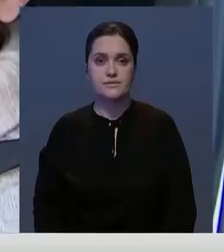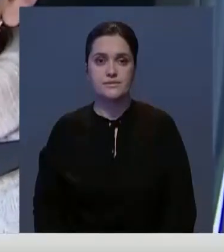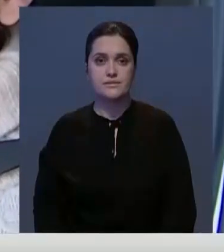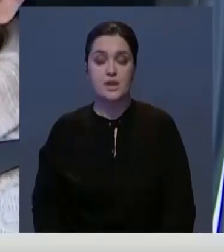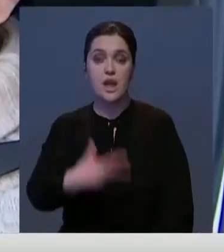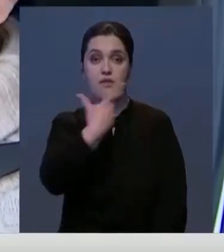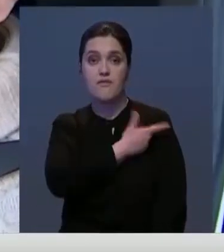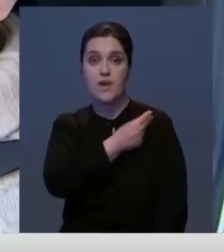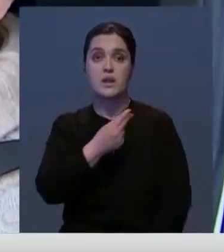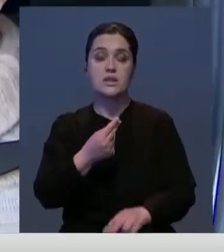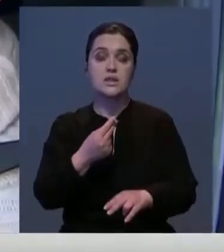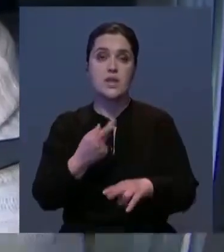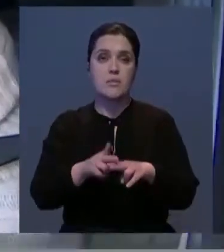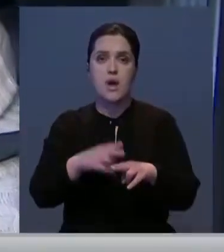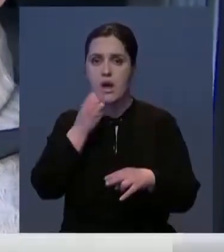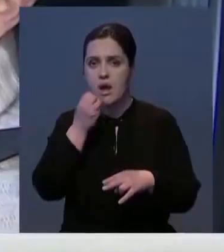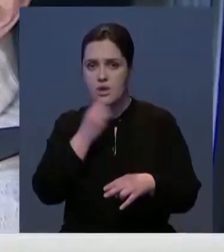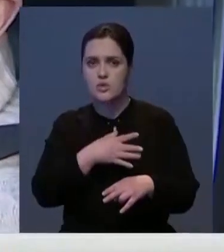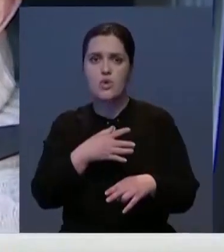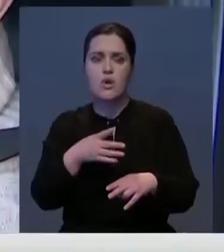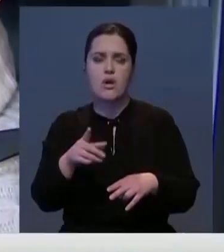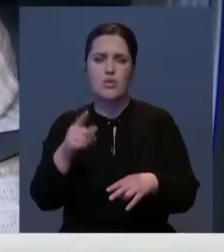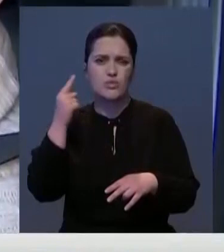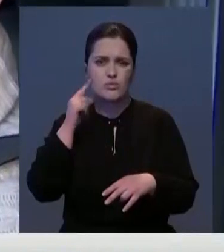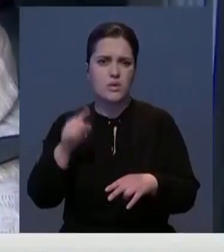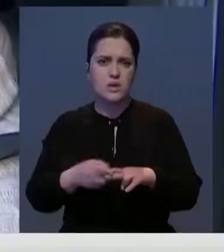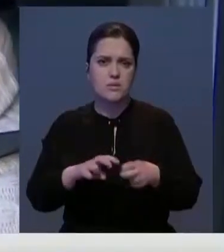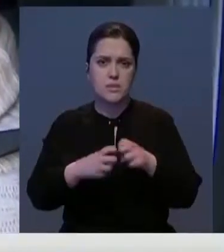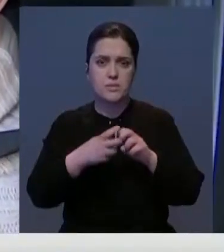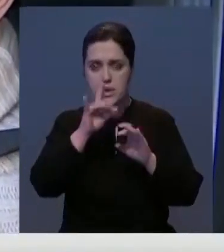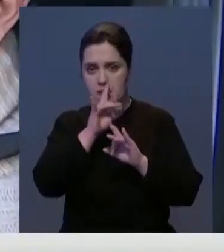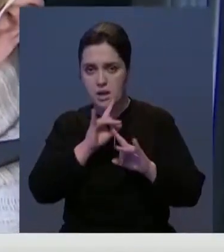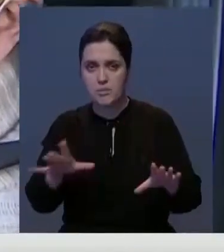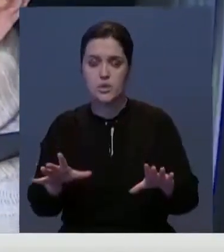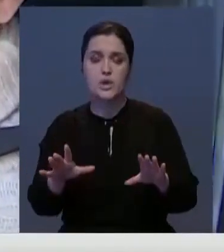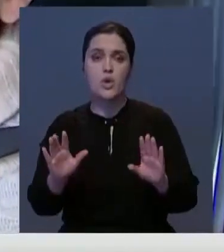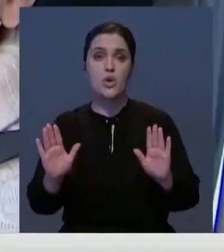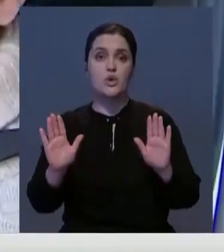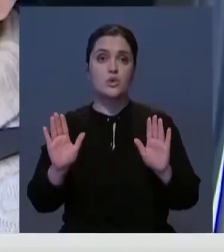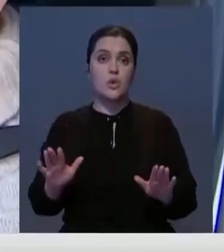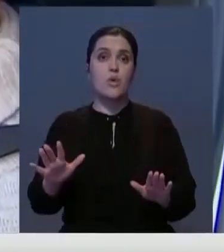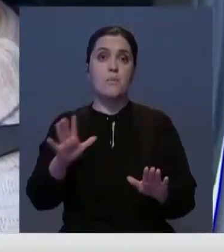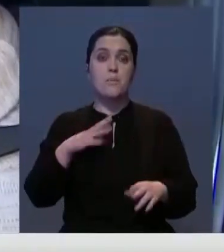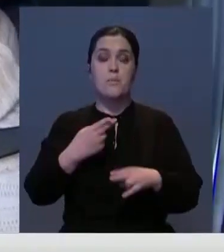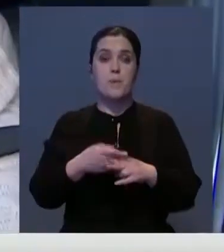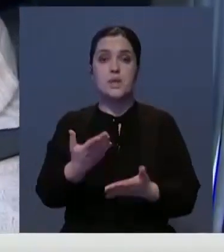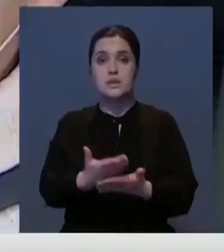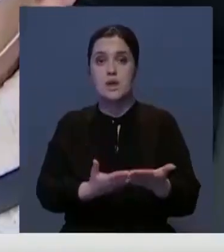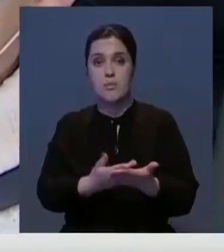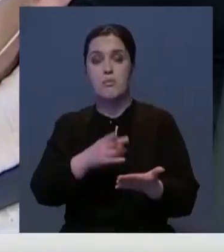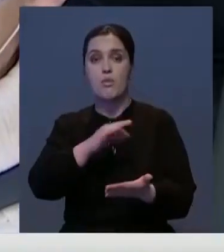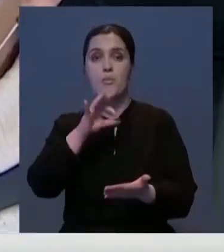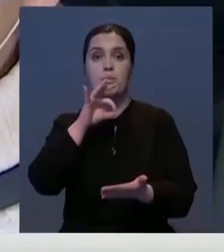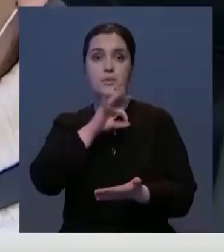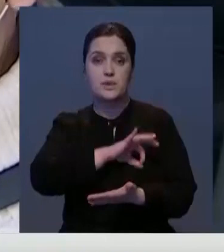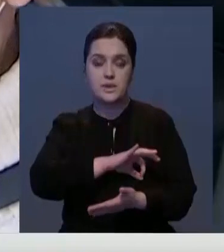Вакцины – это хорошо, и я думаю, что с этой не будет никаких проблем, кроме тех побочных эффектов, которые упомянуты в инструкции по применению